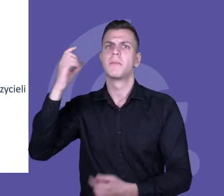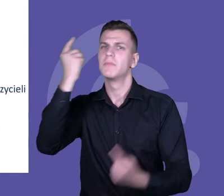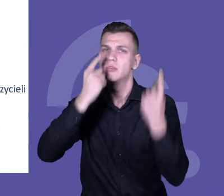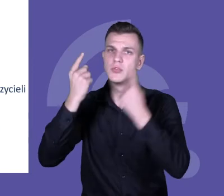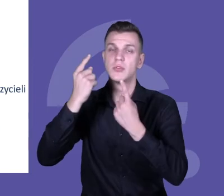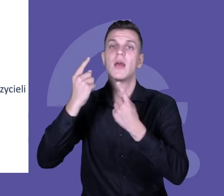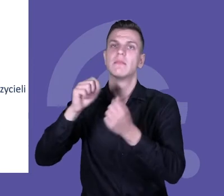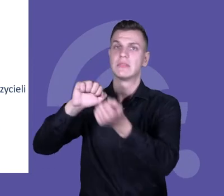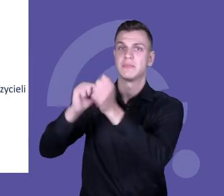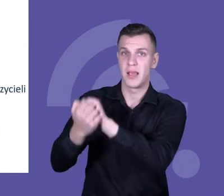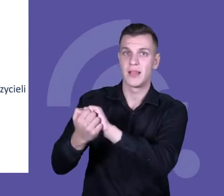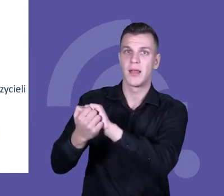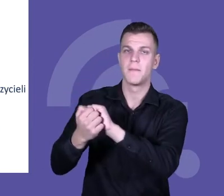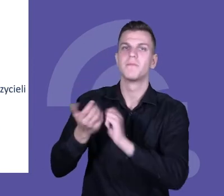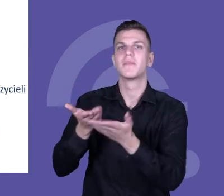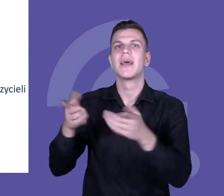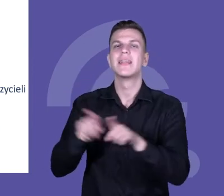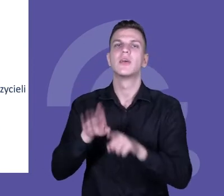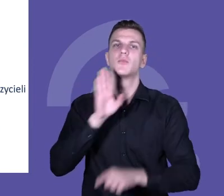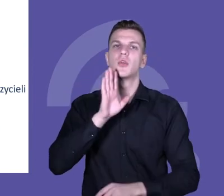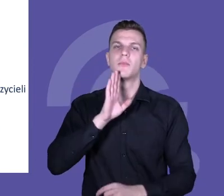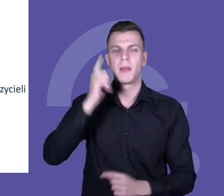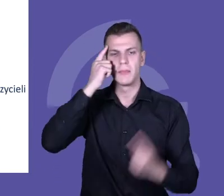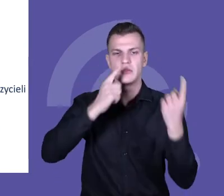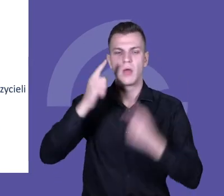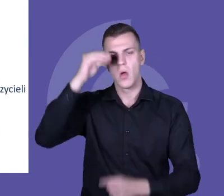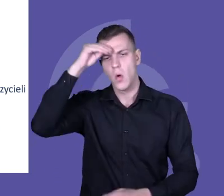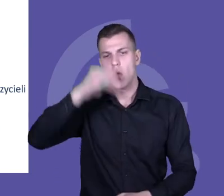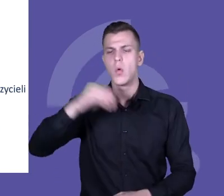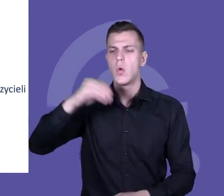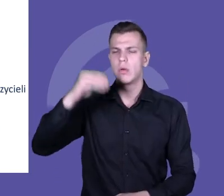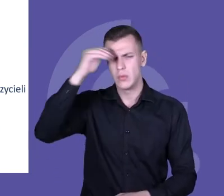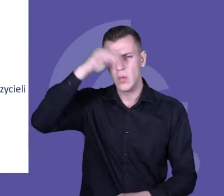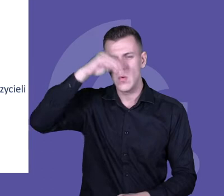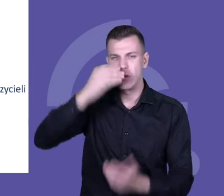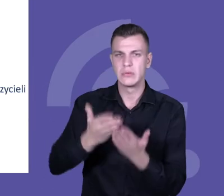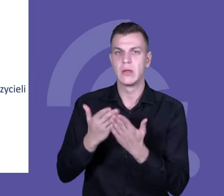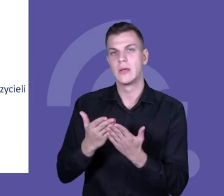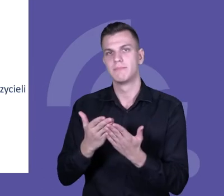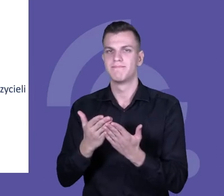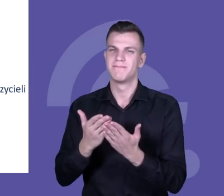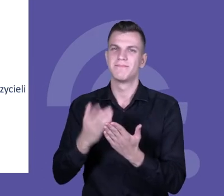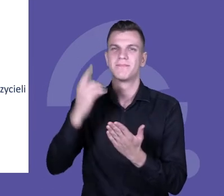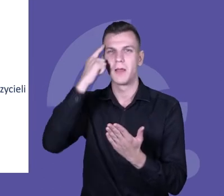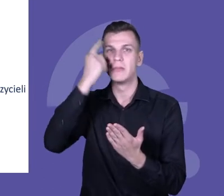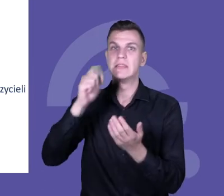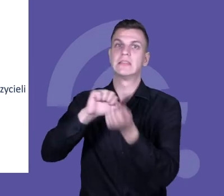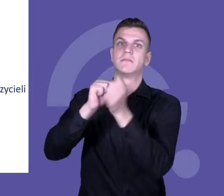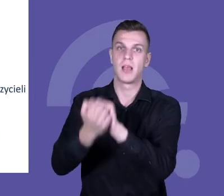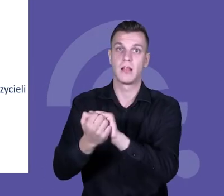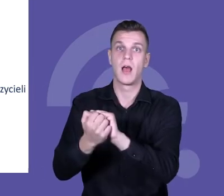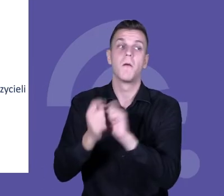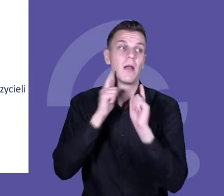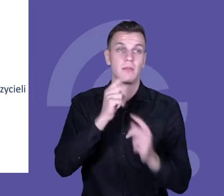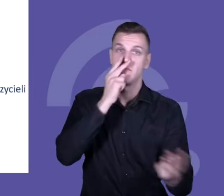rzeczywiście ich doświadczenie uczenia się było lepsze i myślę też, że z raportu wynika, że to się w bardzo wielu szkołach